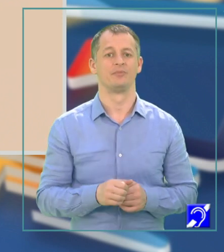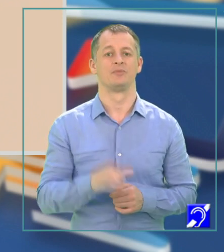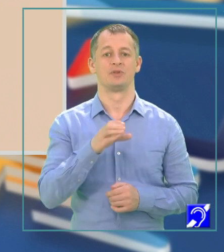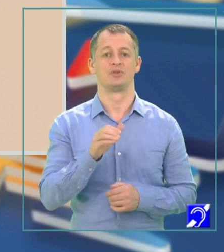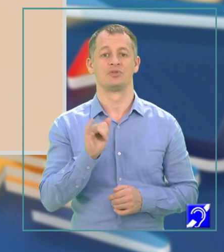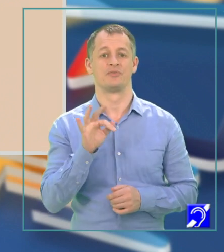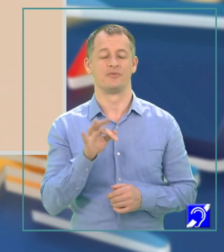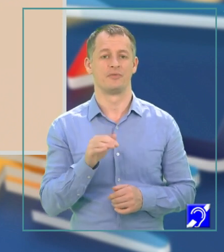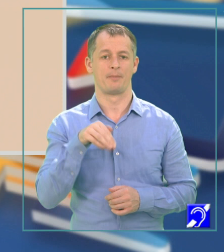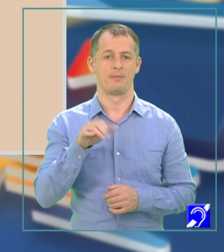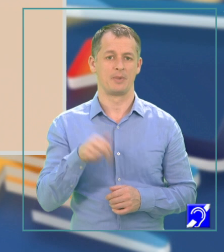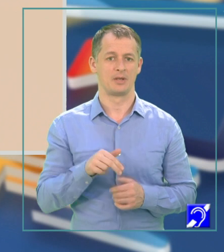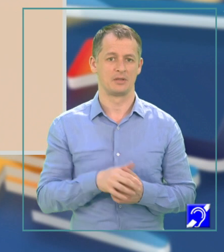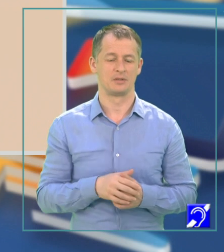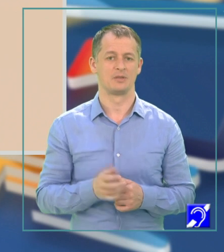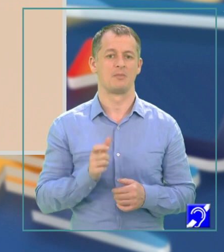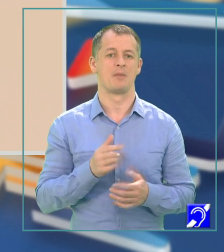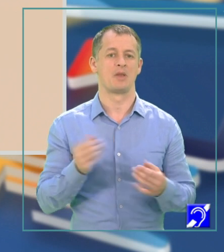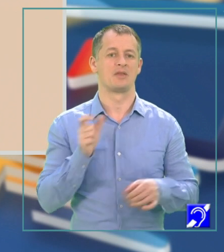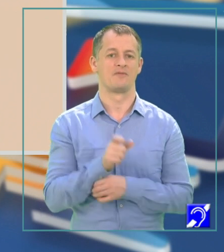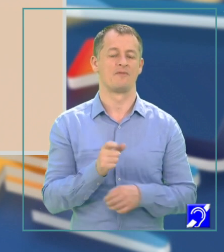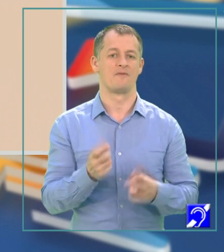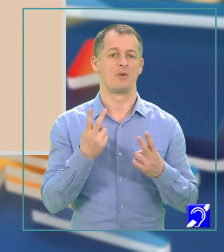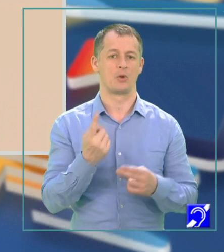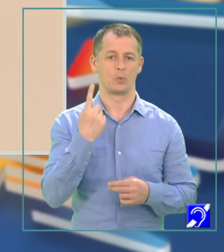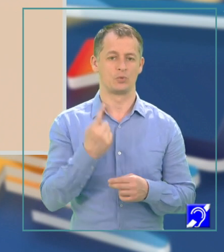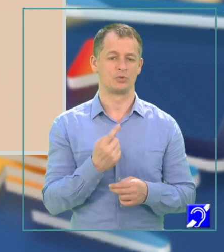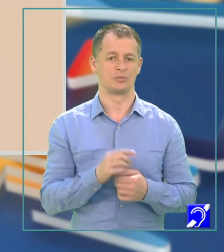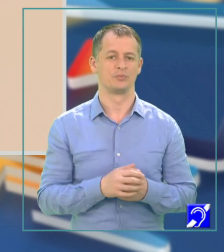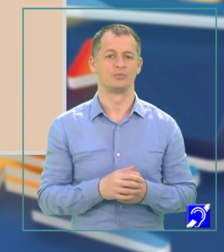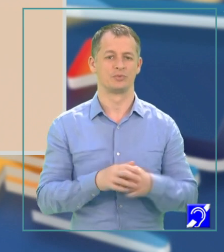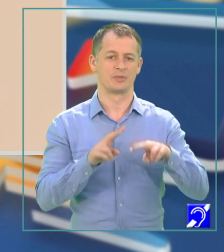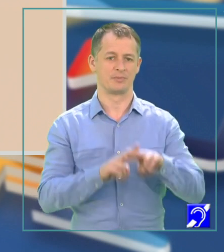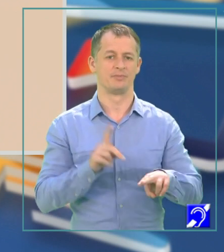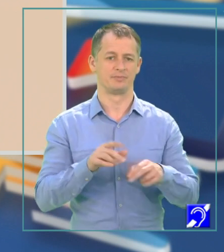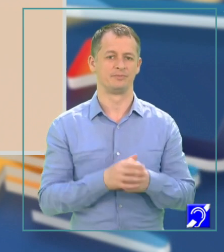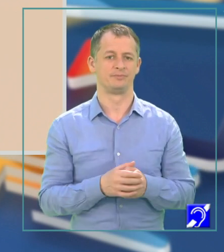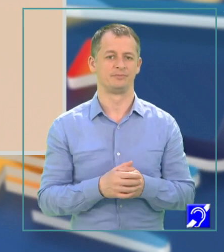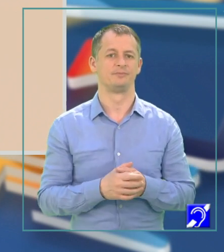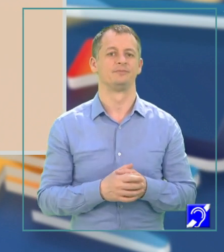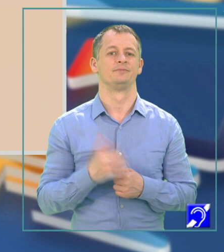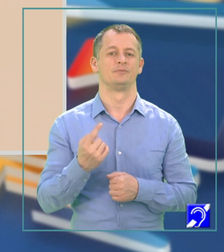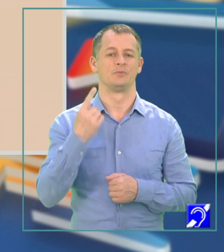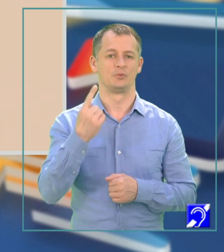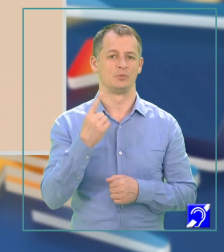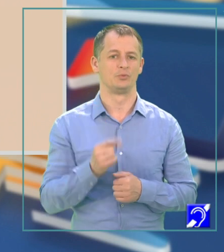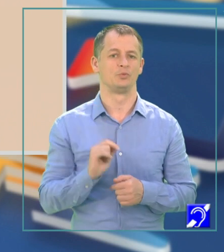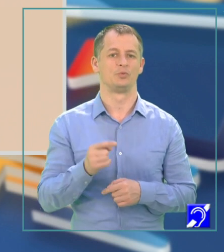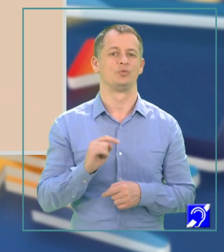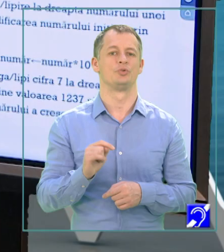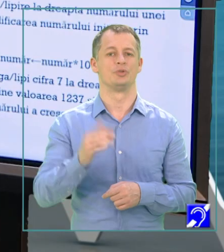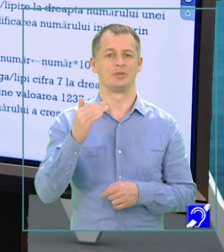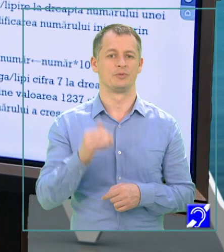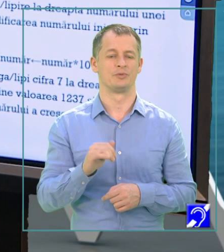era mai mare decât valoarea 1 și am reținut-o. La final îmi va scrie cif min egal cu 1 și cif max egal cu 5.